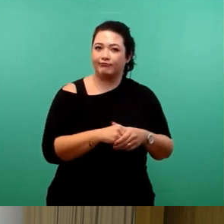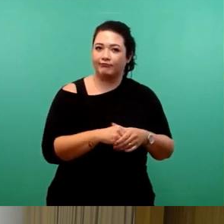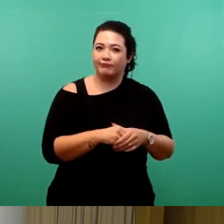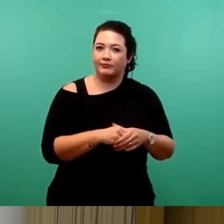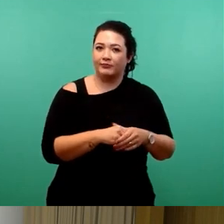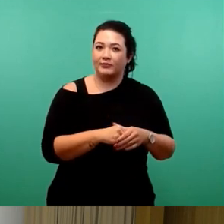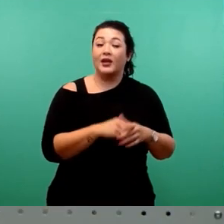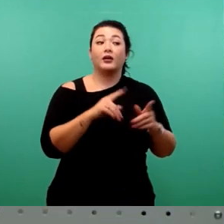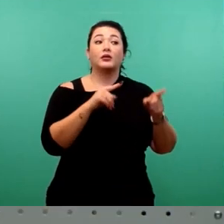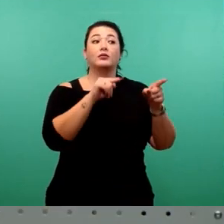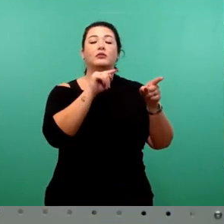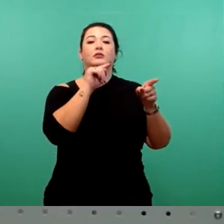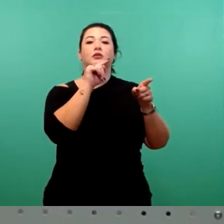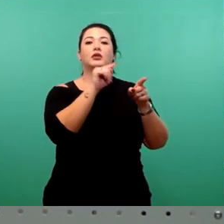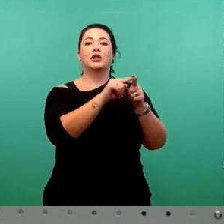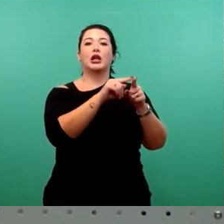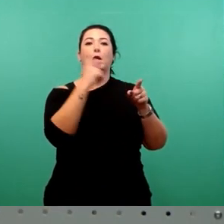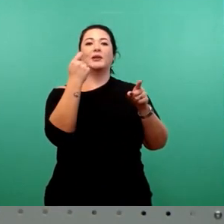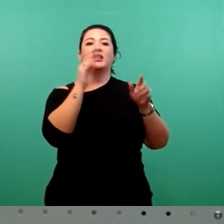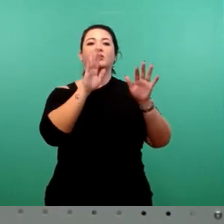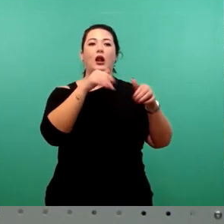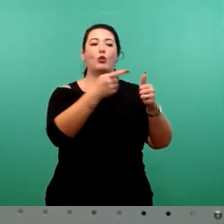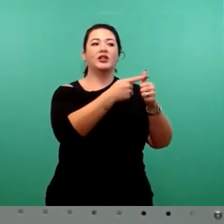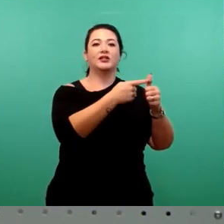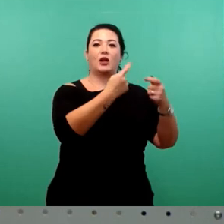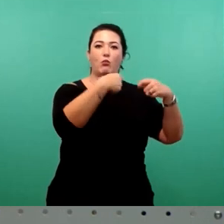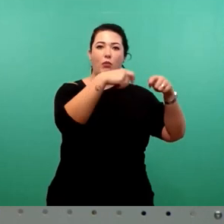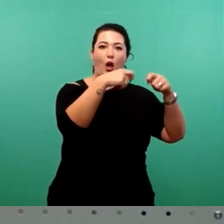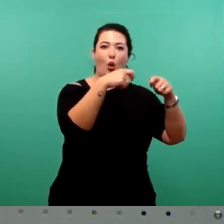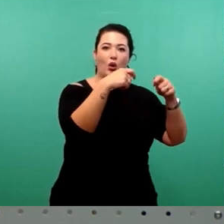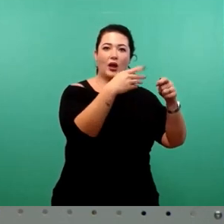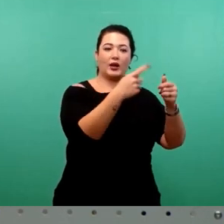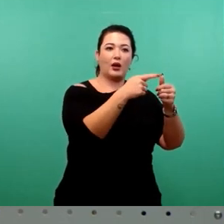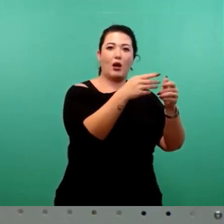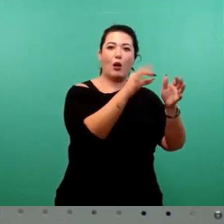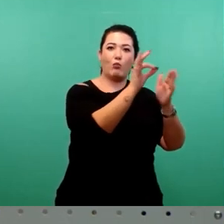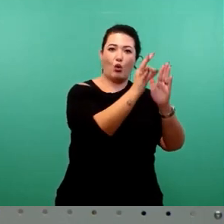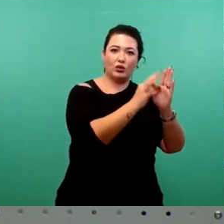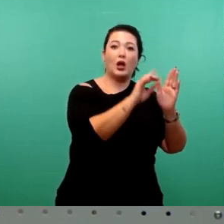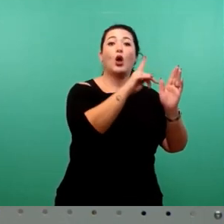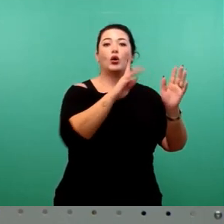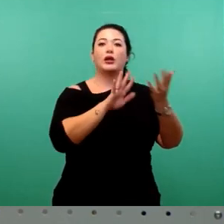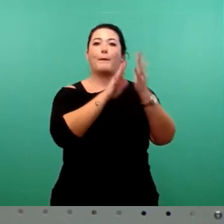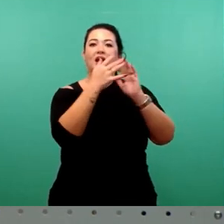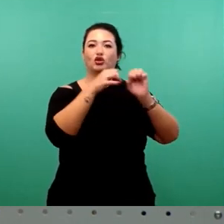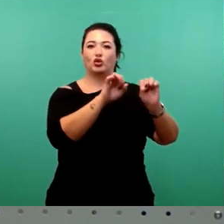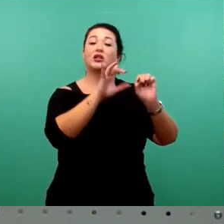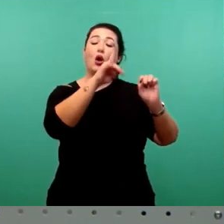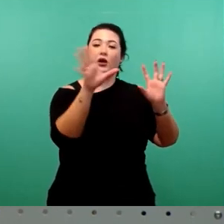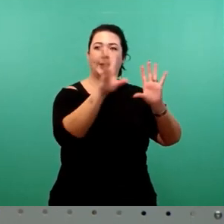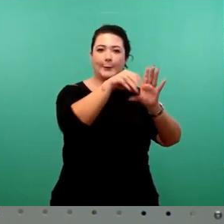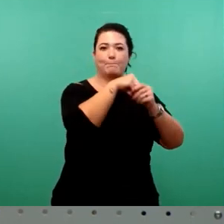die Schwimmhalle ist neben den baulichen Gegebenheiten unter anderem auch die Belange des Brandschutzes und